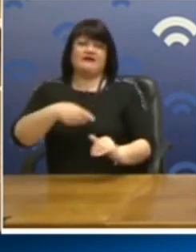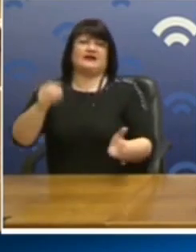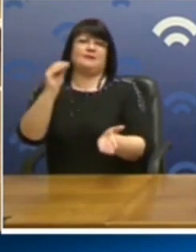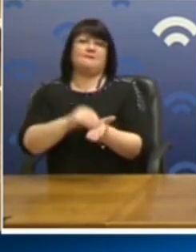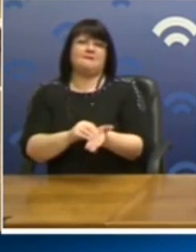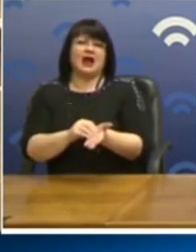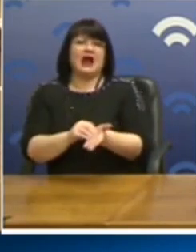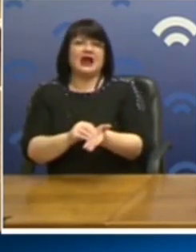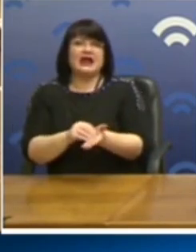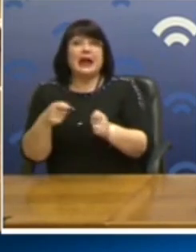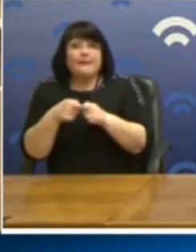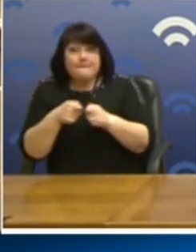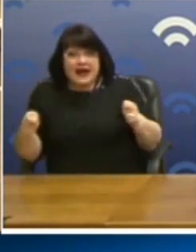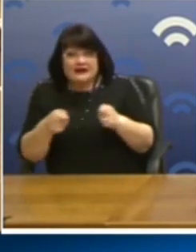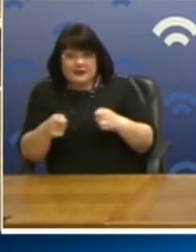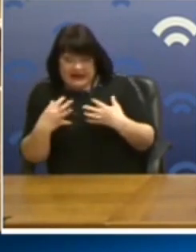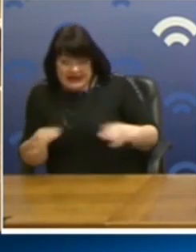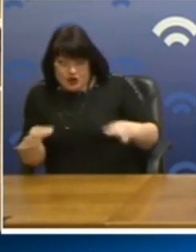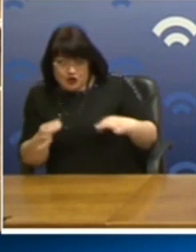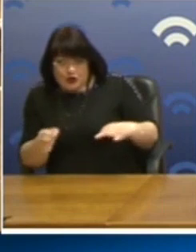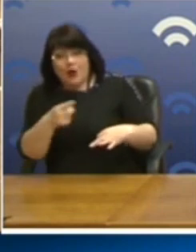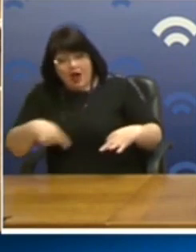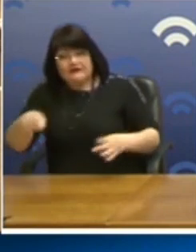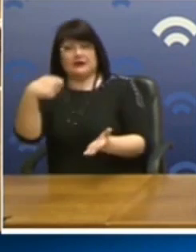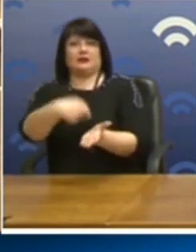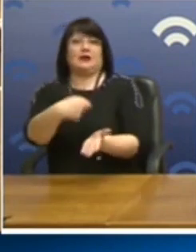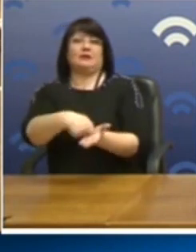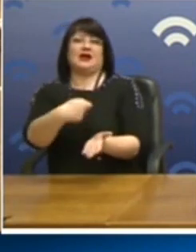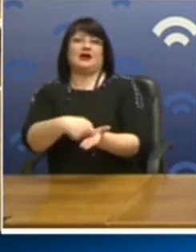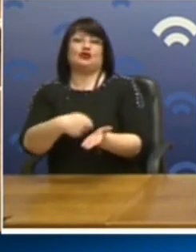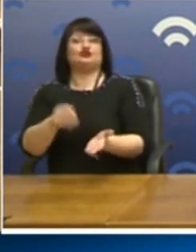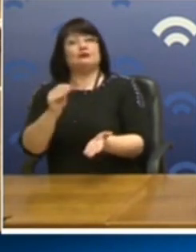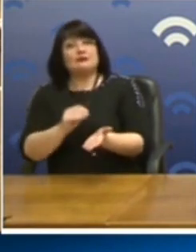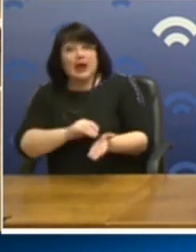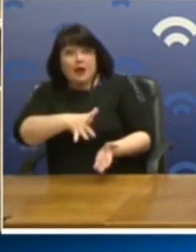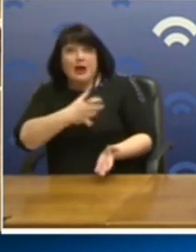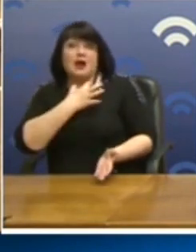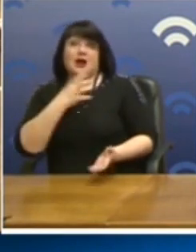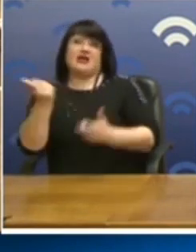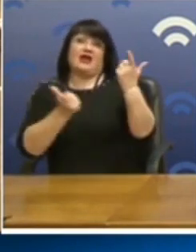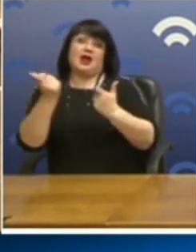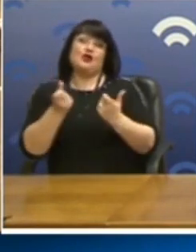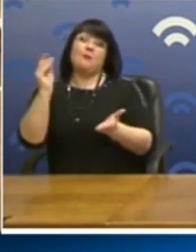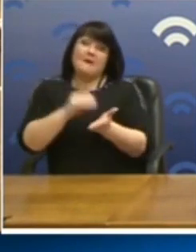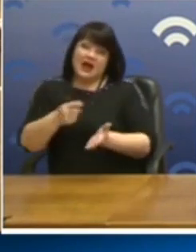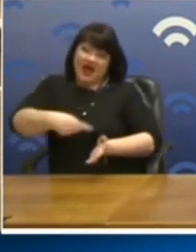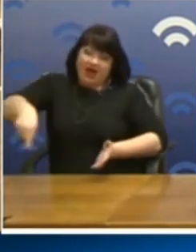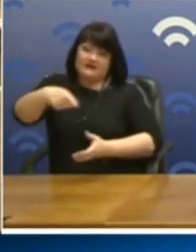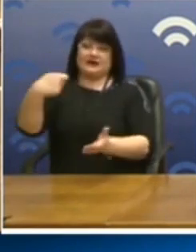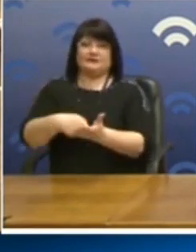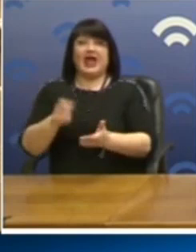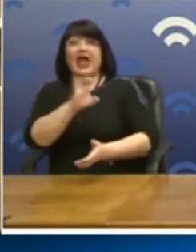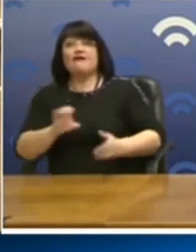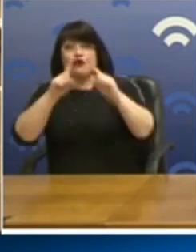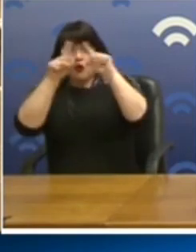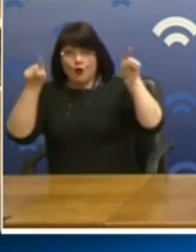δημοσιονομικά κενά και νέες πιθανές δανειοδοτήσεις. Γιατί είτε με το ευρωομόλογο